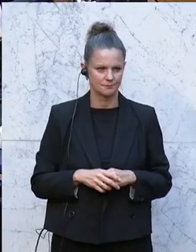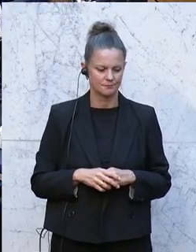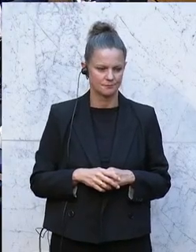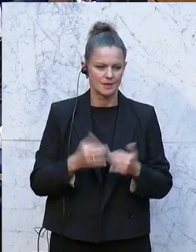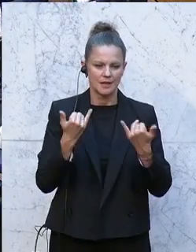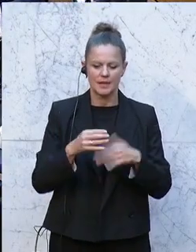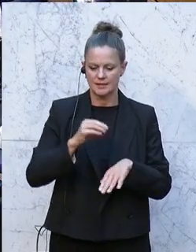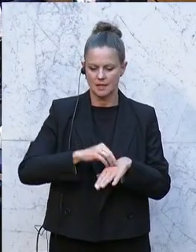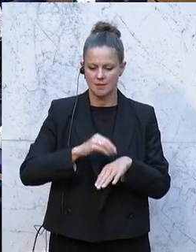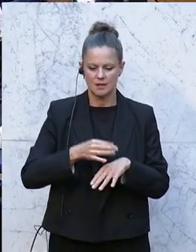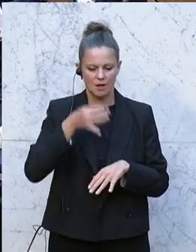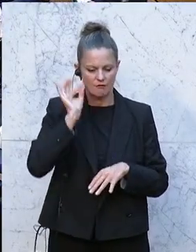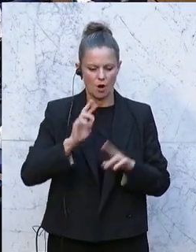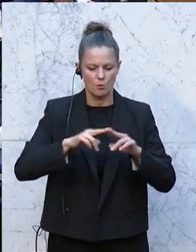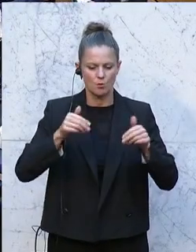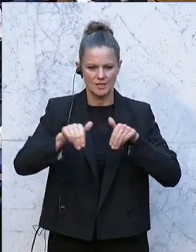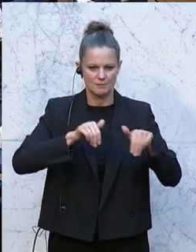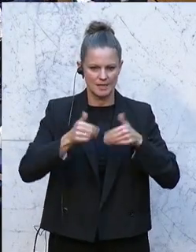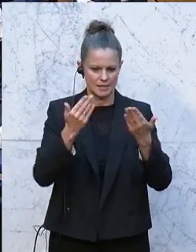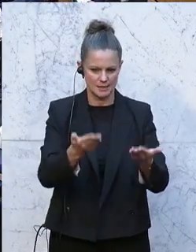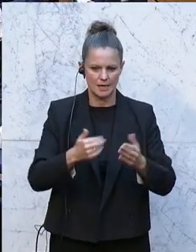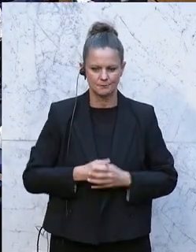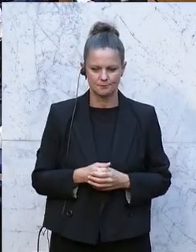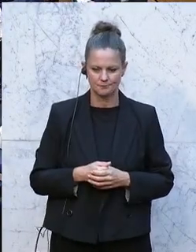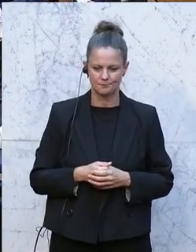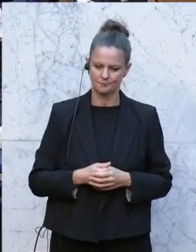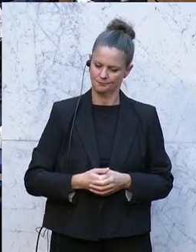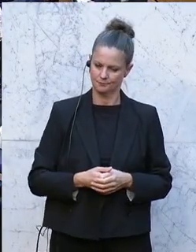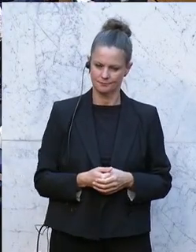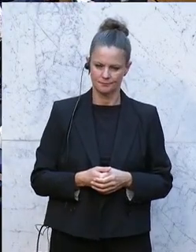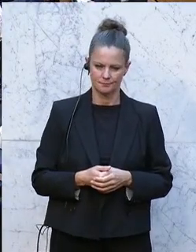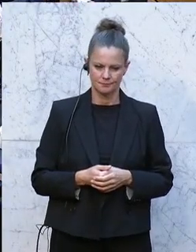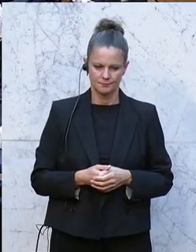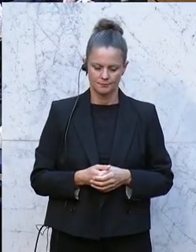Zu Wort gemeldet ist die Frau Bundesministerin. Darf ich das Wort bitte teilen?